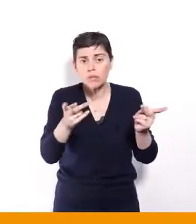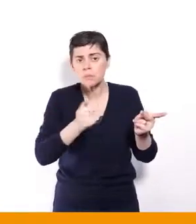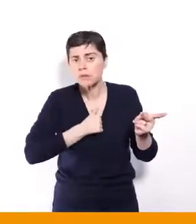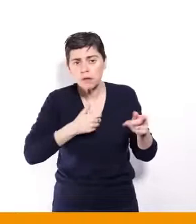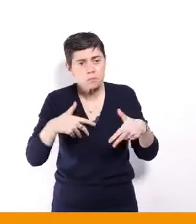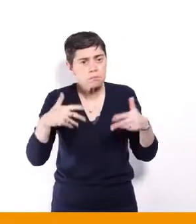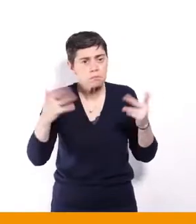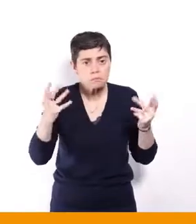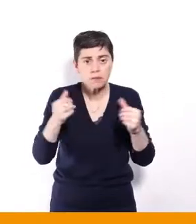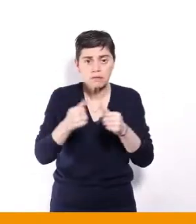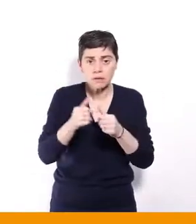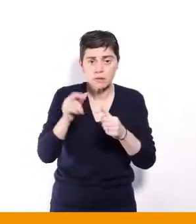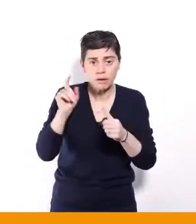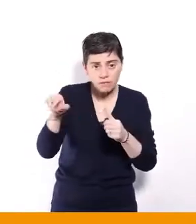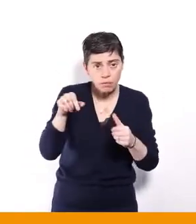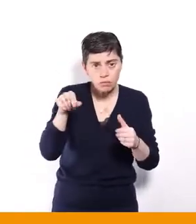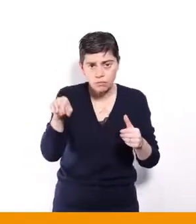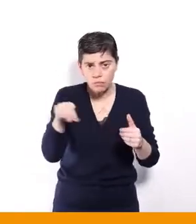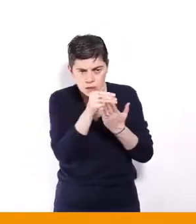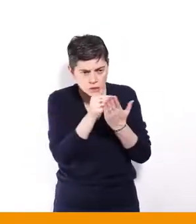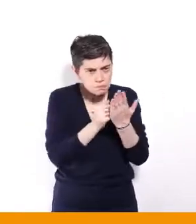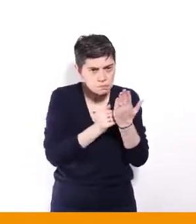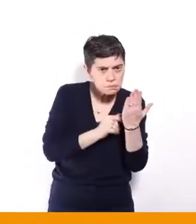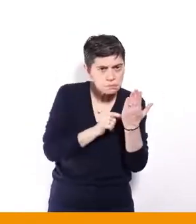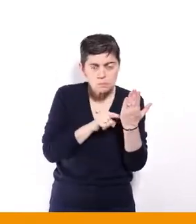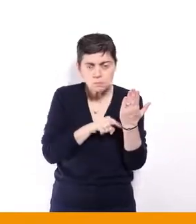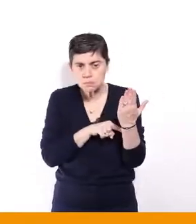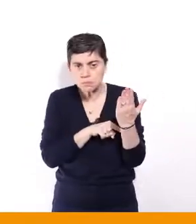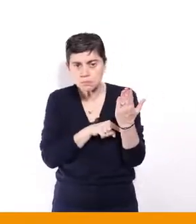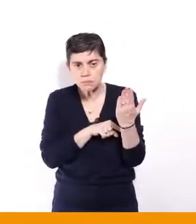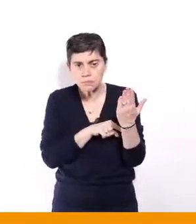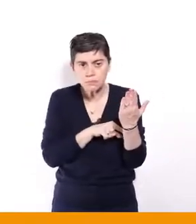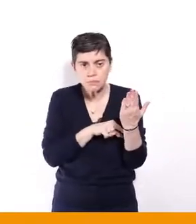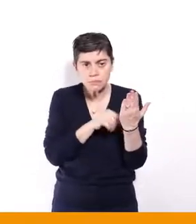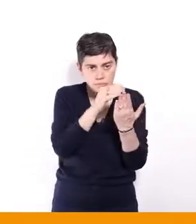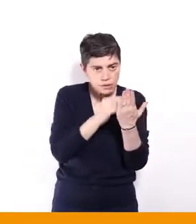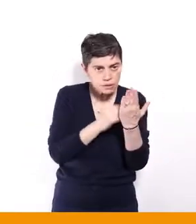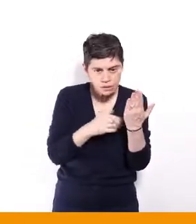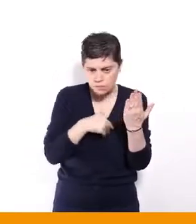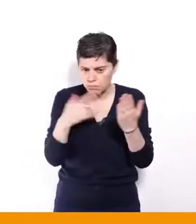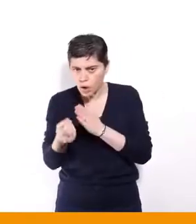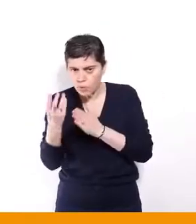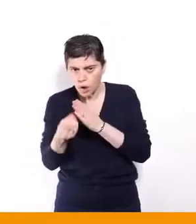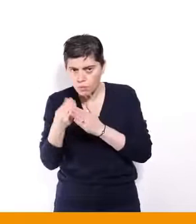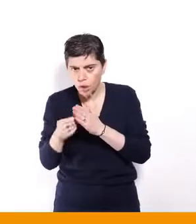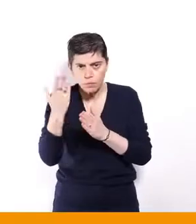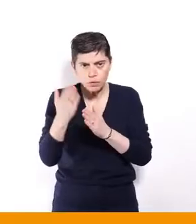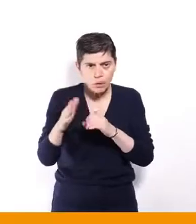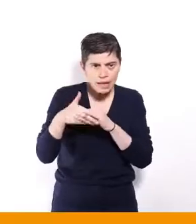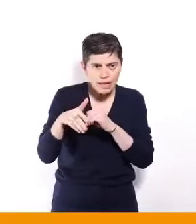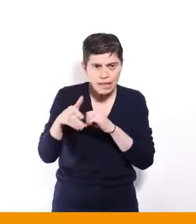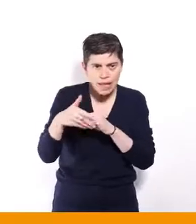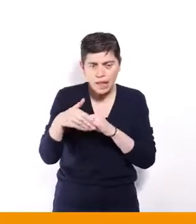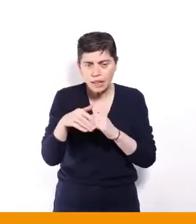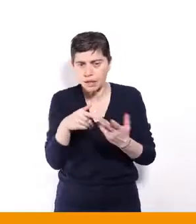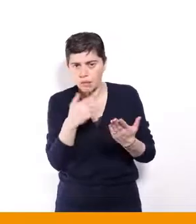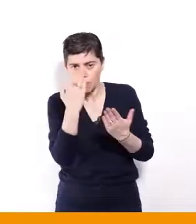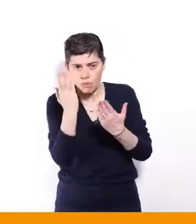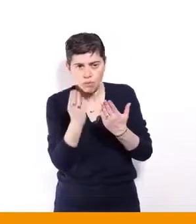à faire la liste, à faire la liste des bras qui leur manquent. Voilà, et il manque des bras. Il manque des bras